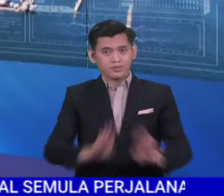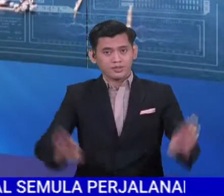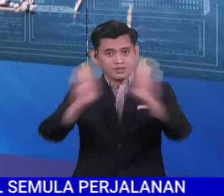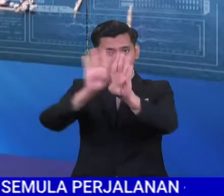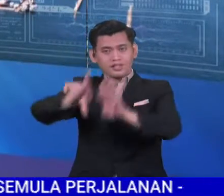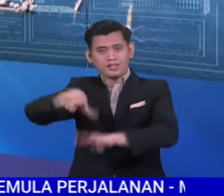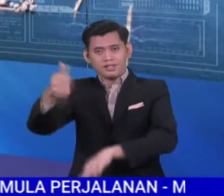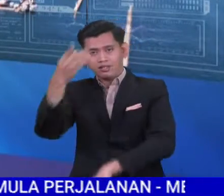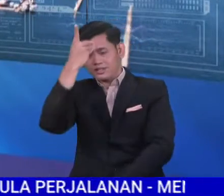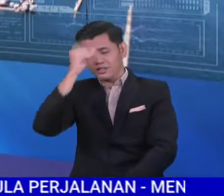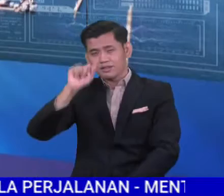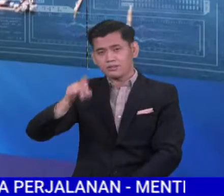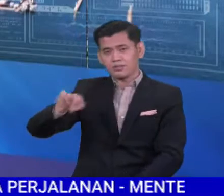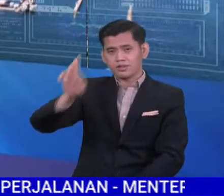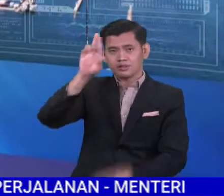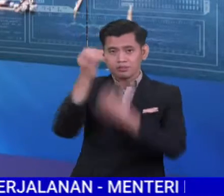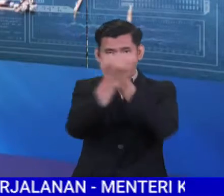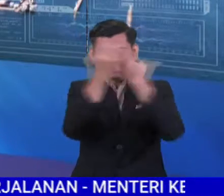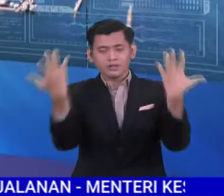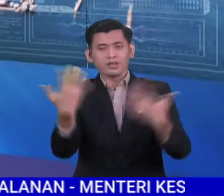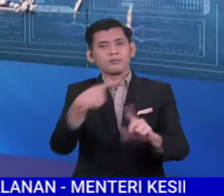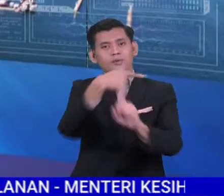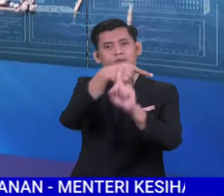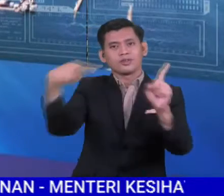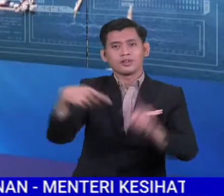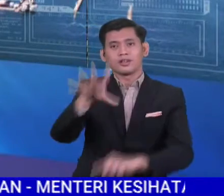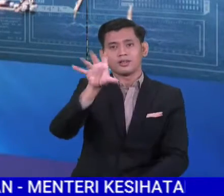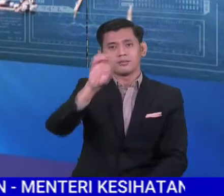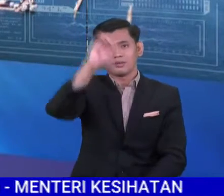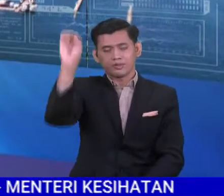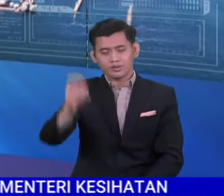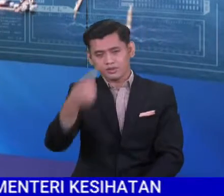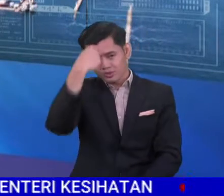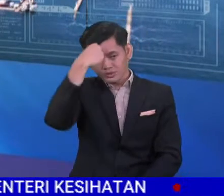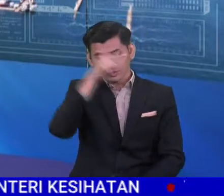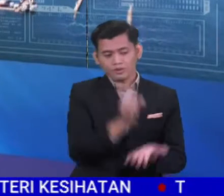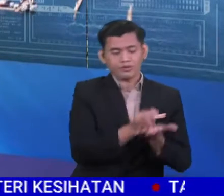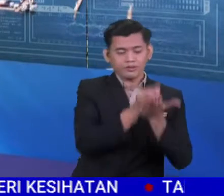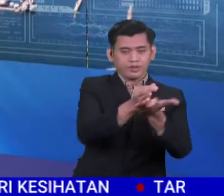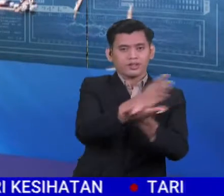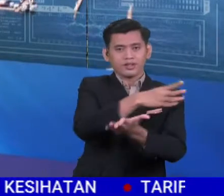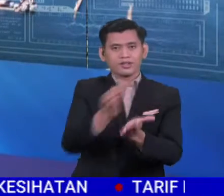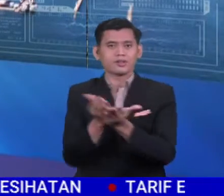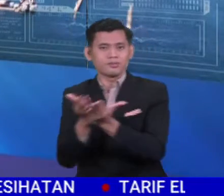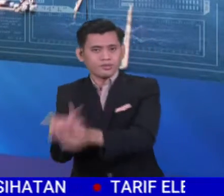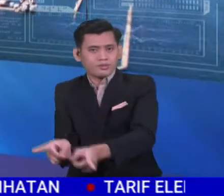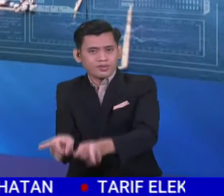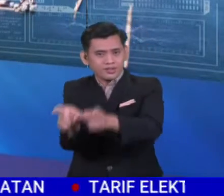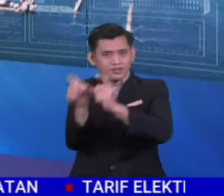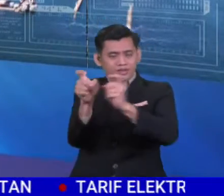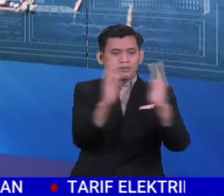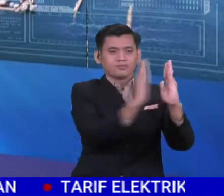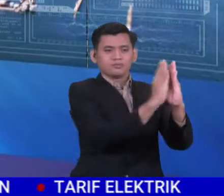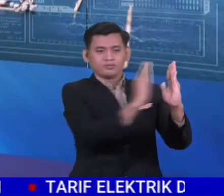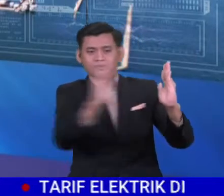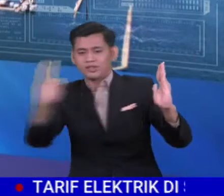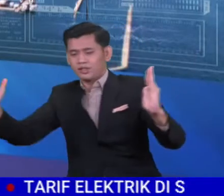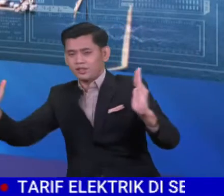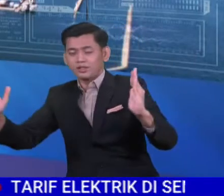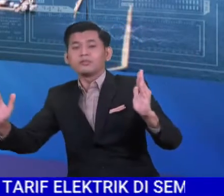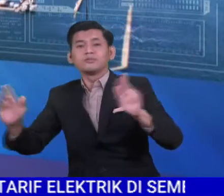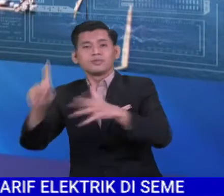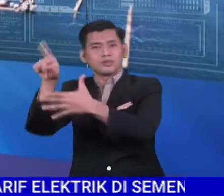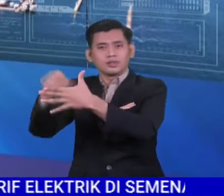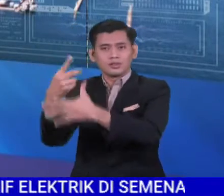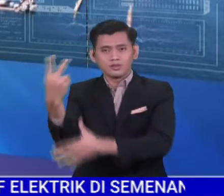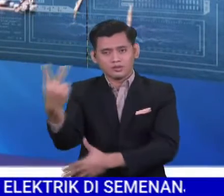turut mengumumkan diskaun 50% bagi tambang feri dan bot laju dilanjutkan hingga Disember ini. Ia membabitkan